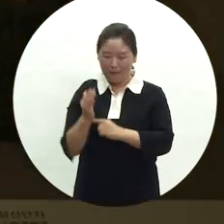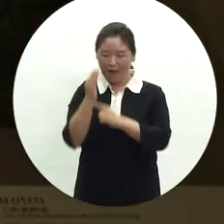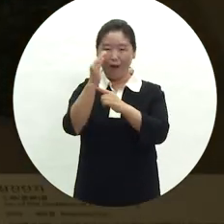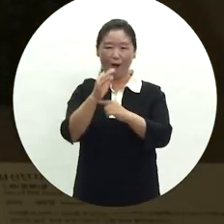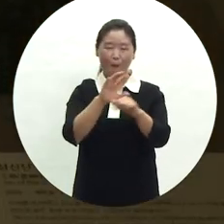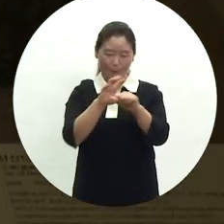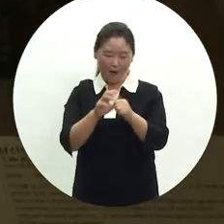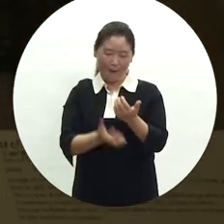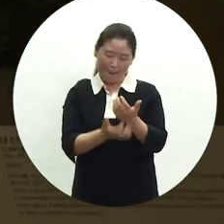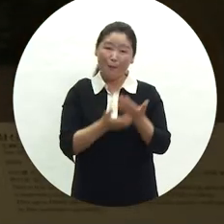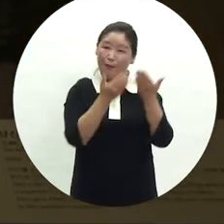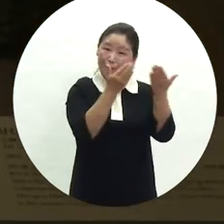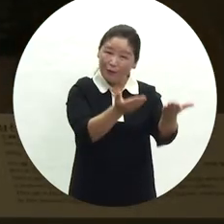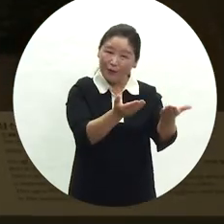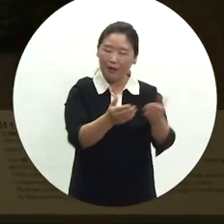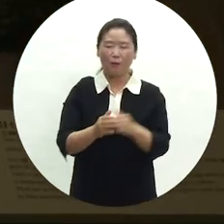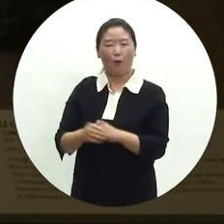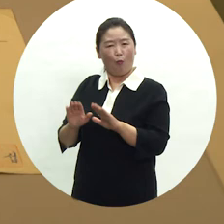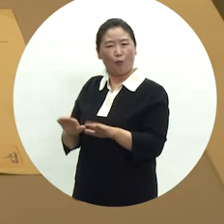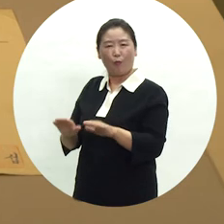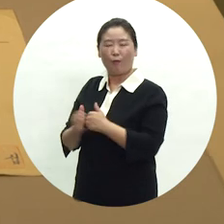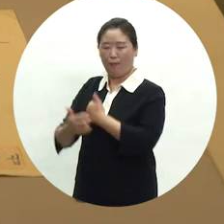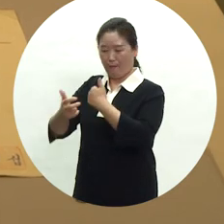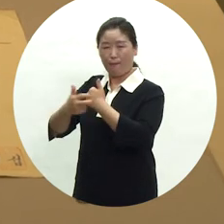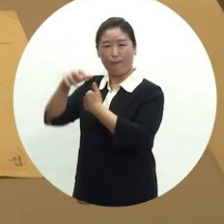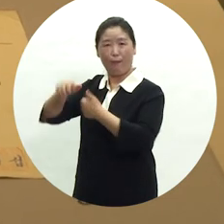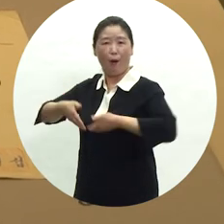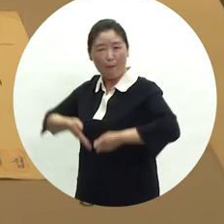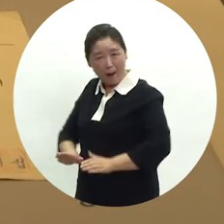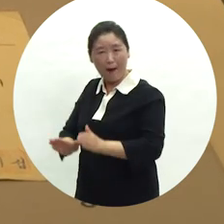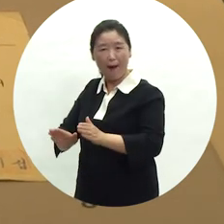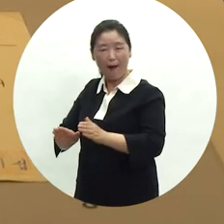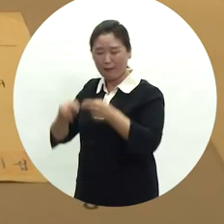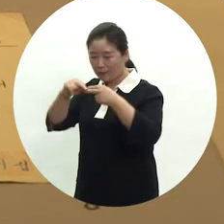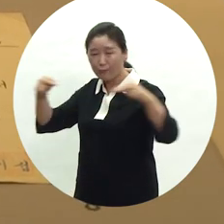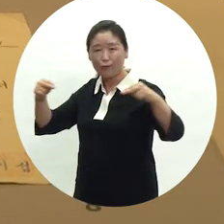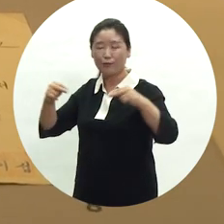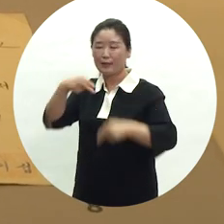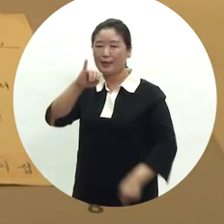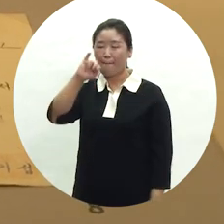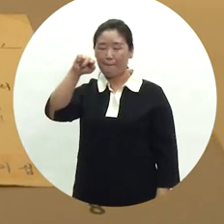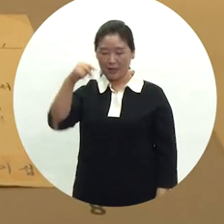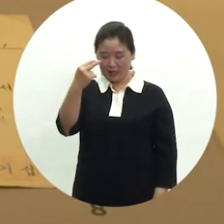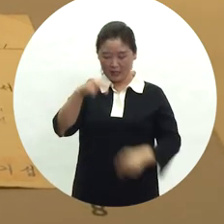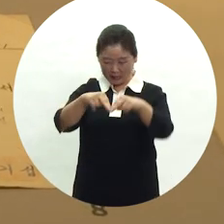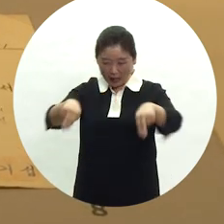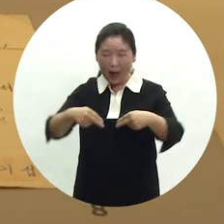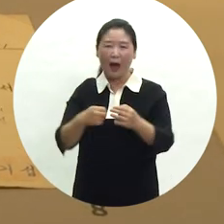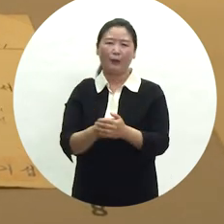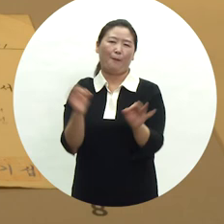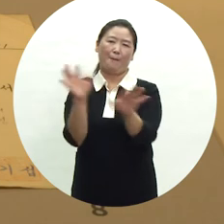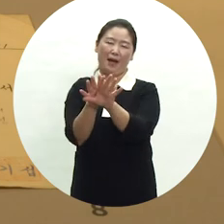첫 밥국을 해줬다면 오늘날은 병원 출산이 늘면서 금줄도 삼신상도 사라지게